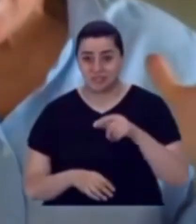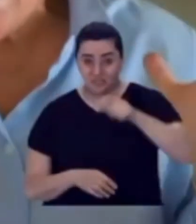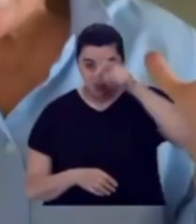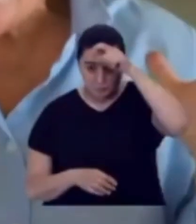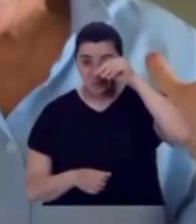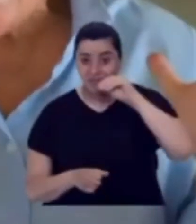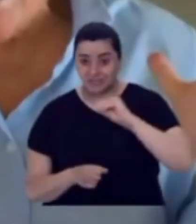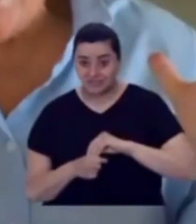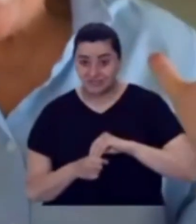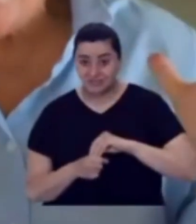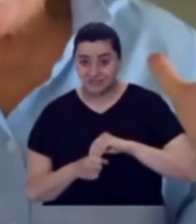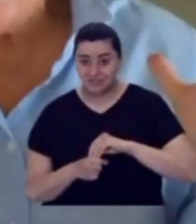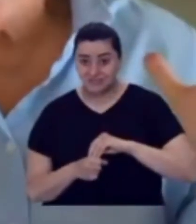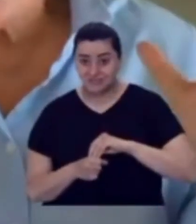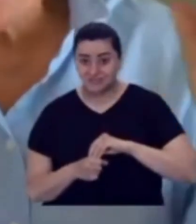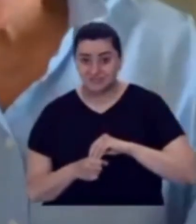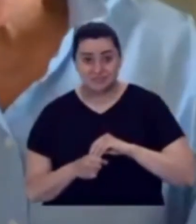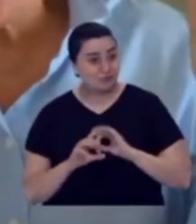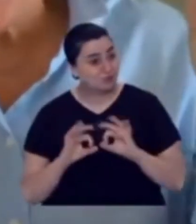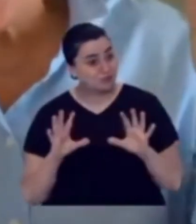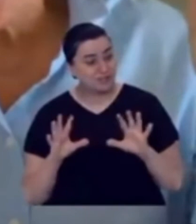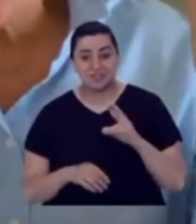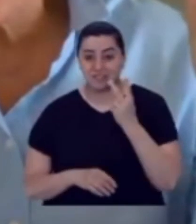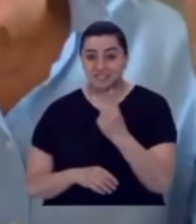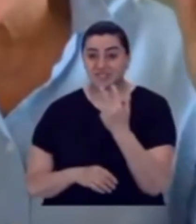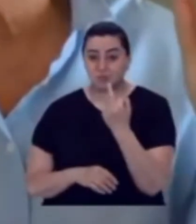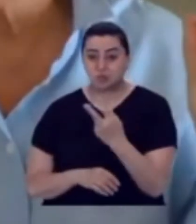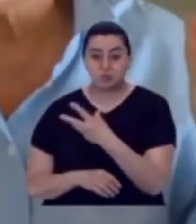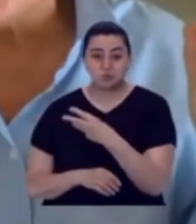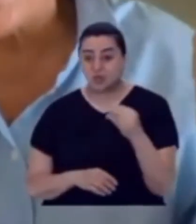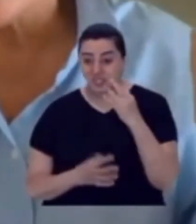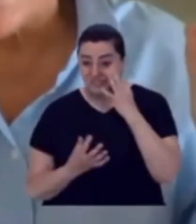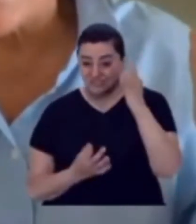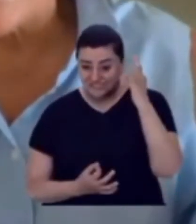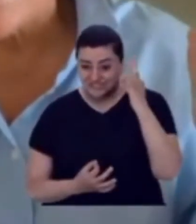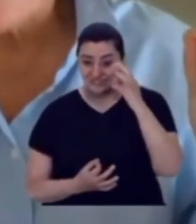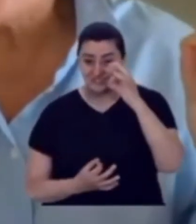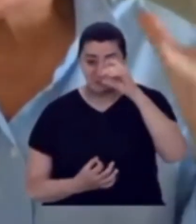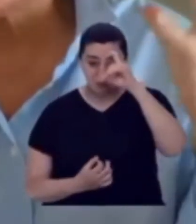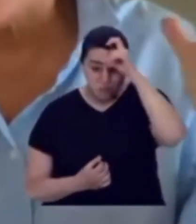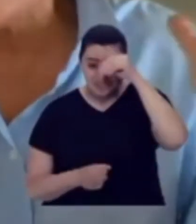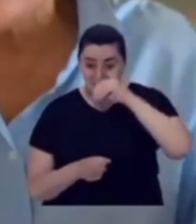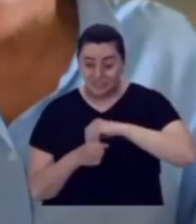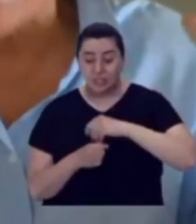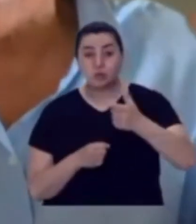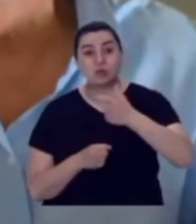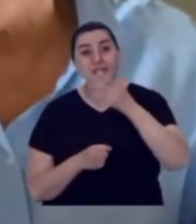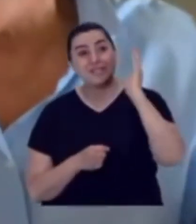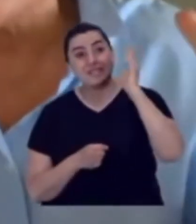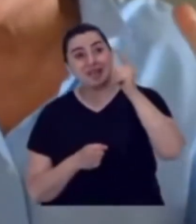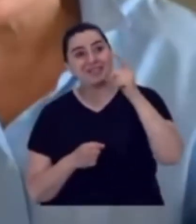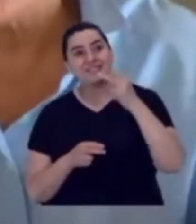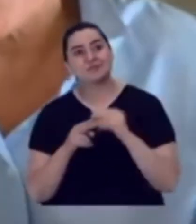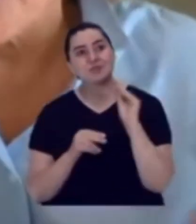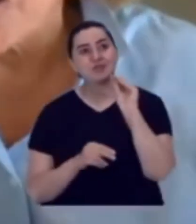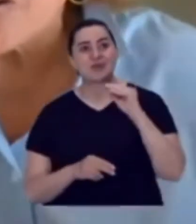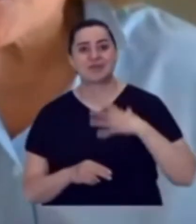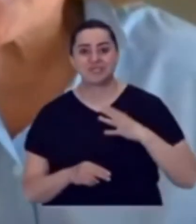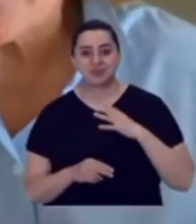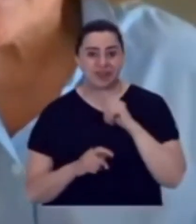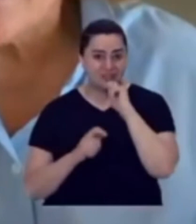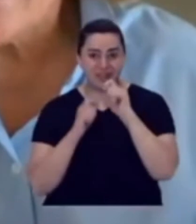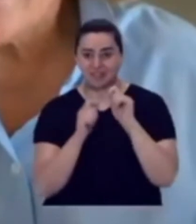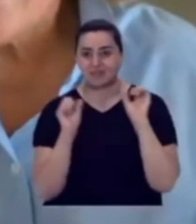Türkiye, 2,5 milyon insanı Türkiye'den uzaya giden alete isim